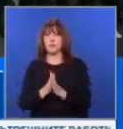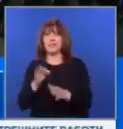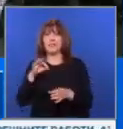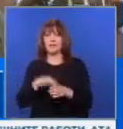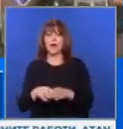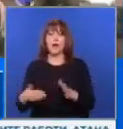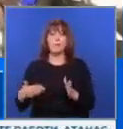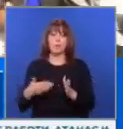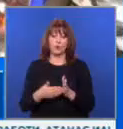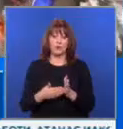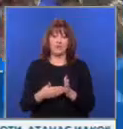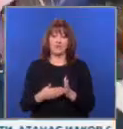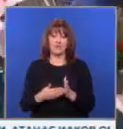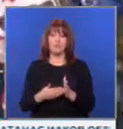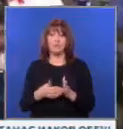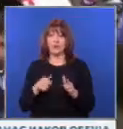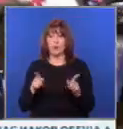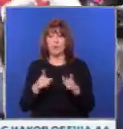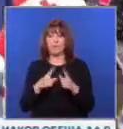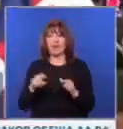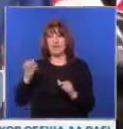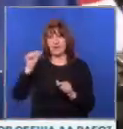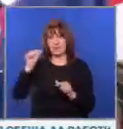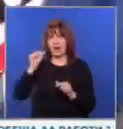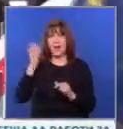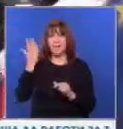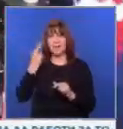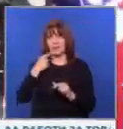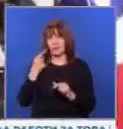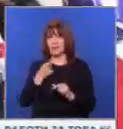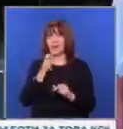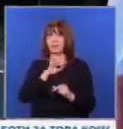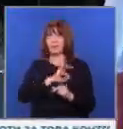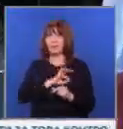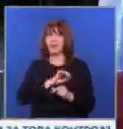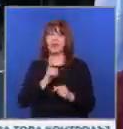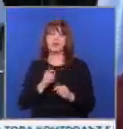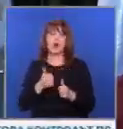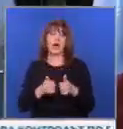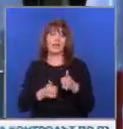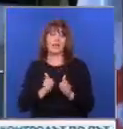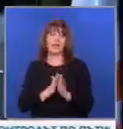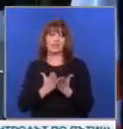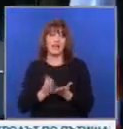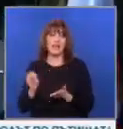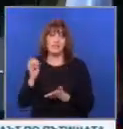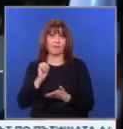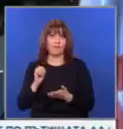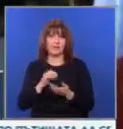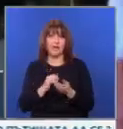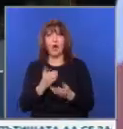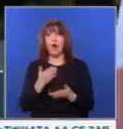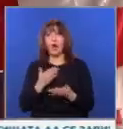управляващата партия Грузинска мечта. Миналата година Грузия получи статут за кандидат-член в Европейския съюз. Отношенията между